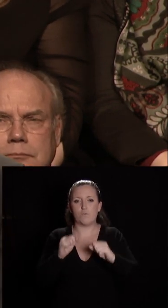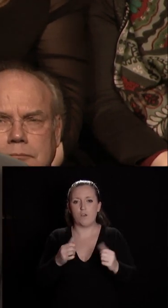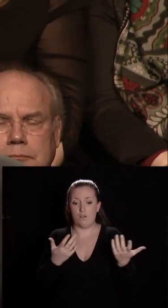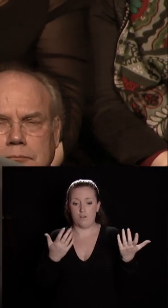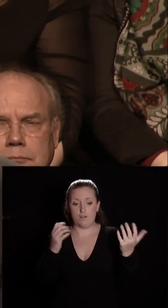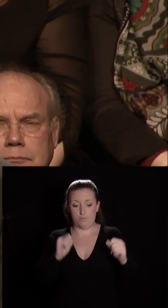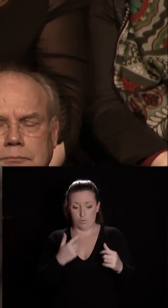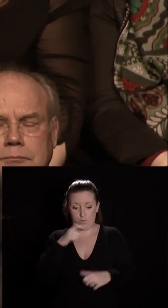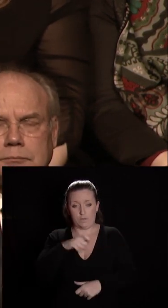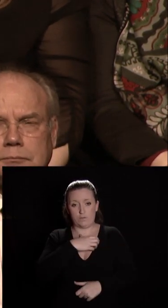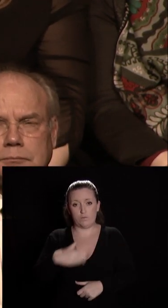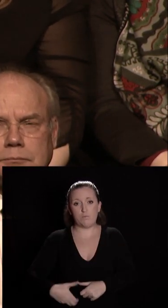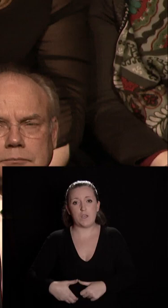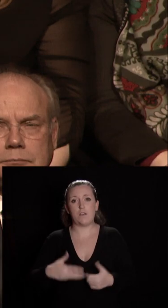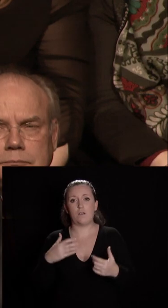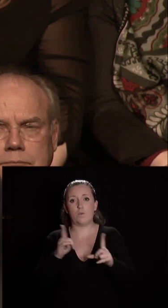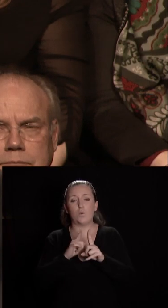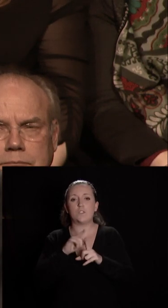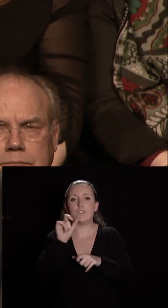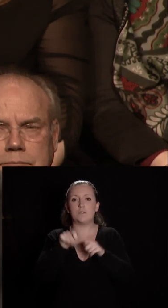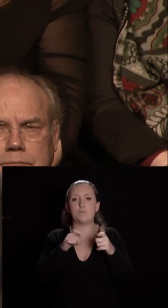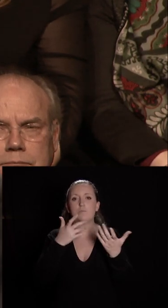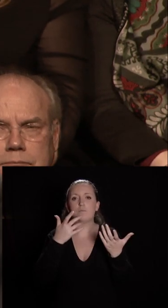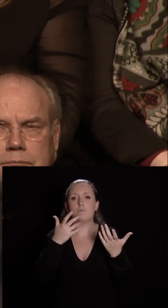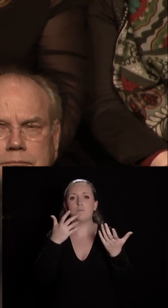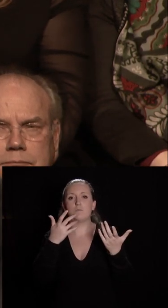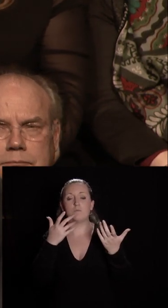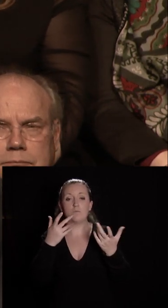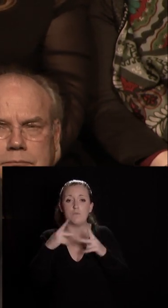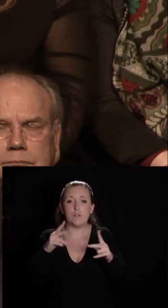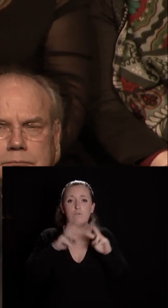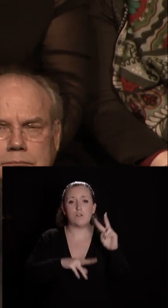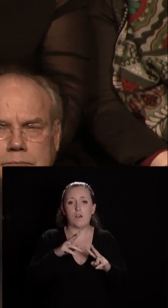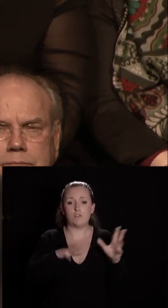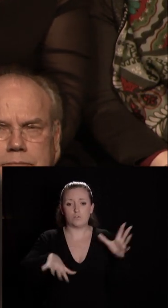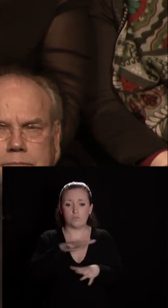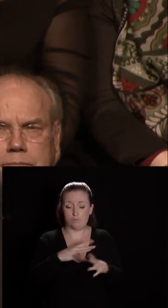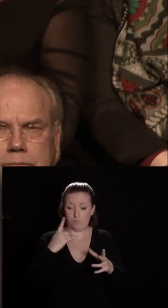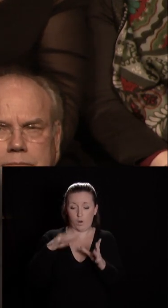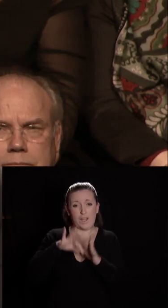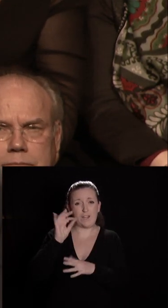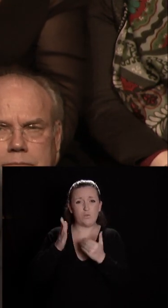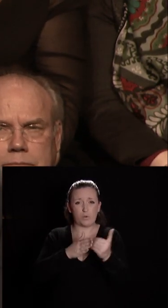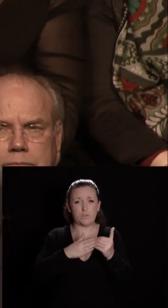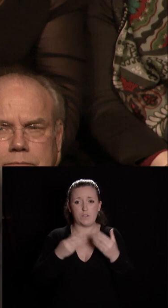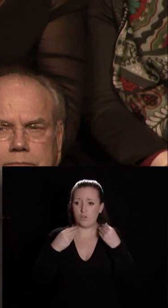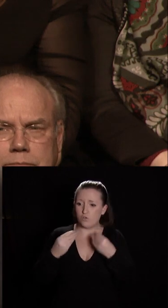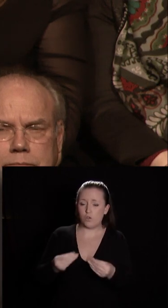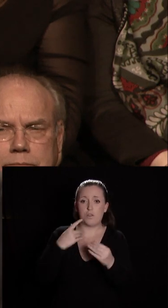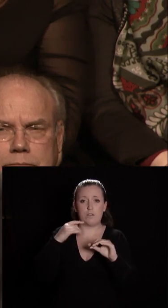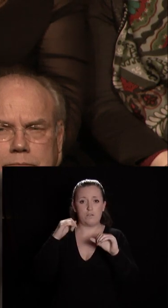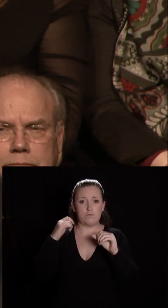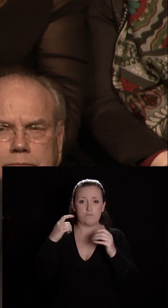aux élus locaux aux maires et aux élus municipaux élus de proximité par excellence le pouvoir d'agir de manière